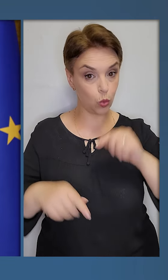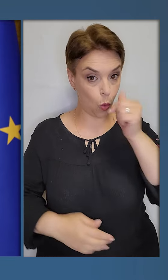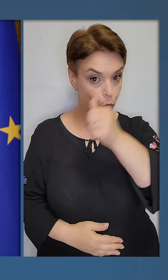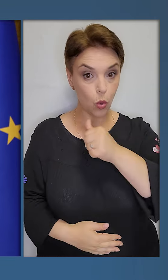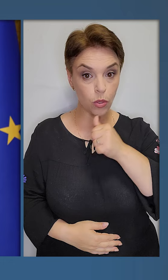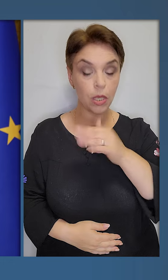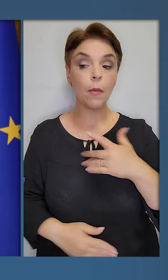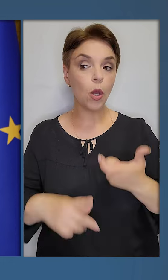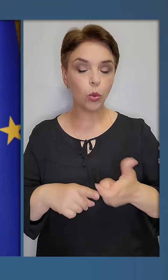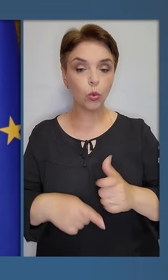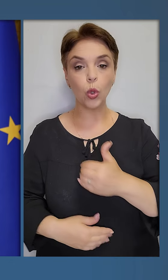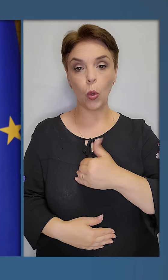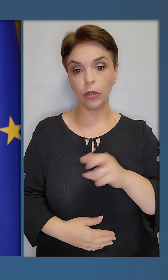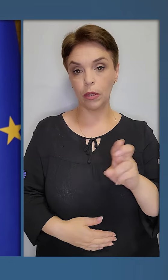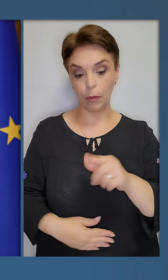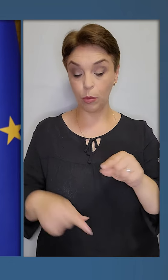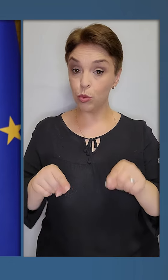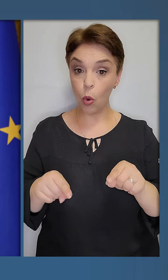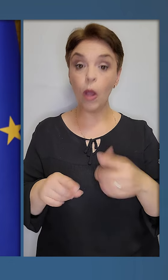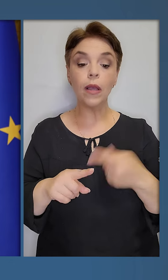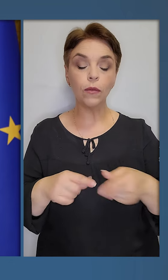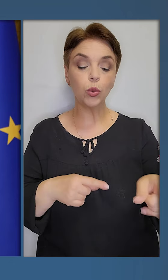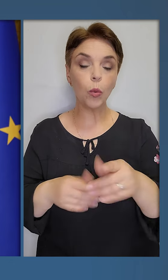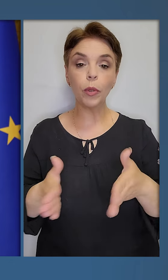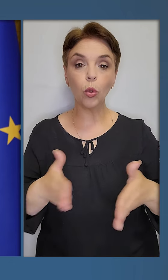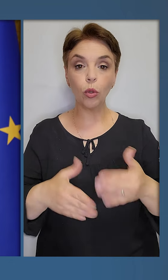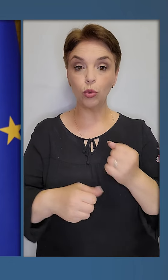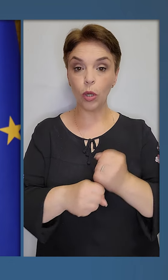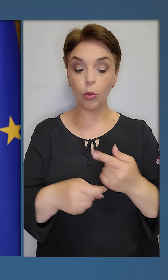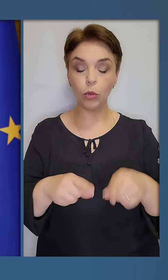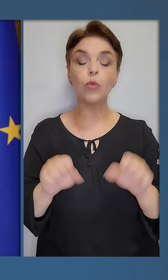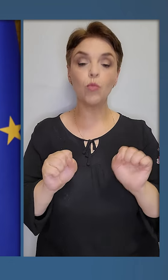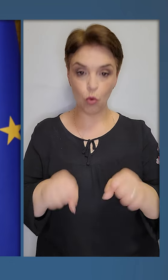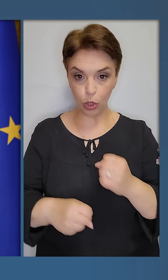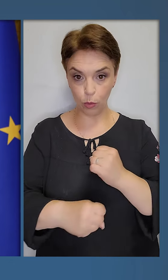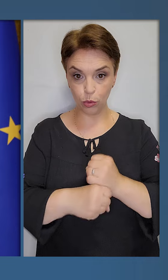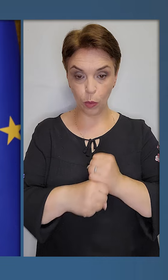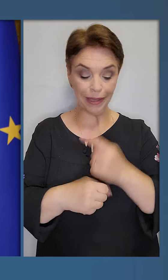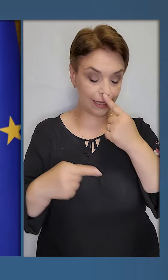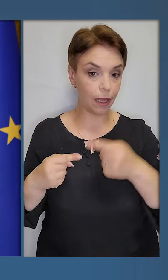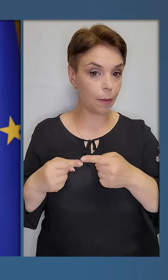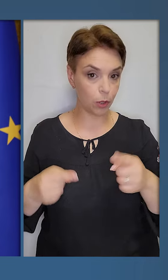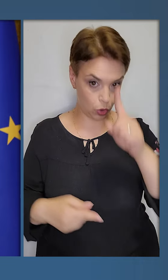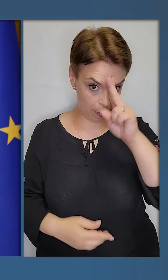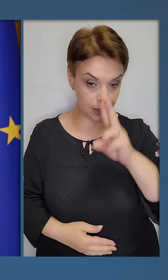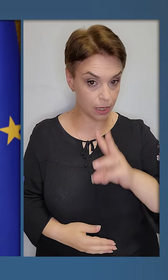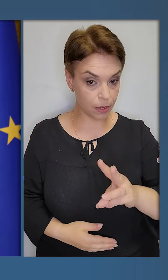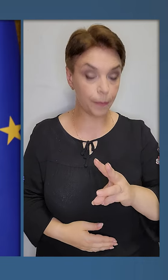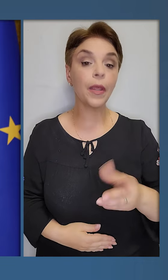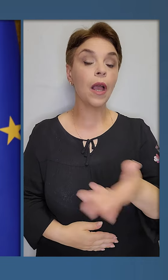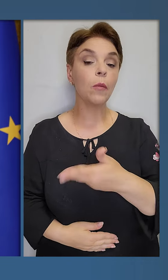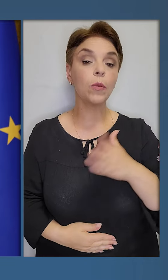цьому році. Ми б дуже хотіли цього і всю підготовчу роботу для цього можемо зробити в найближчому місяці.